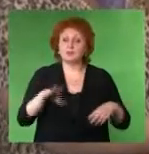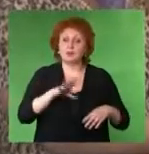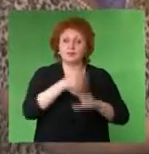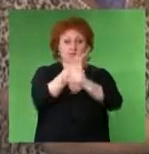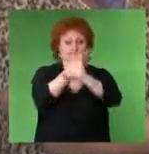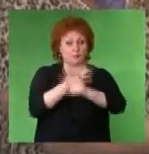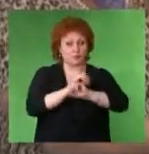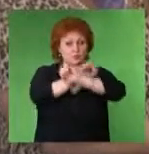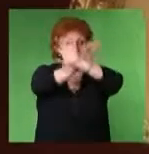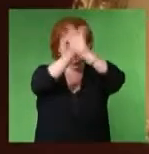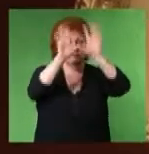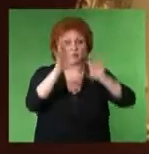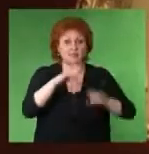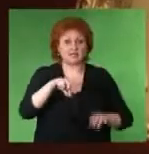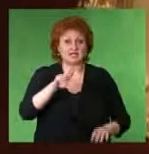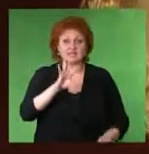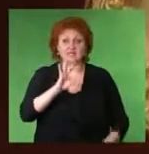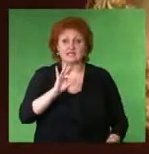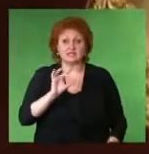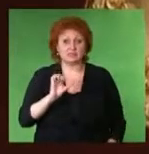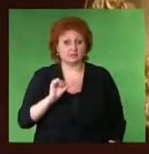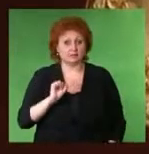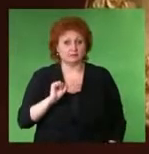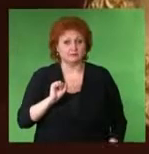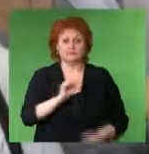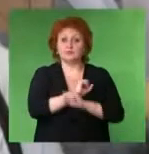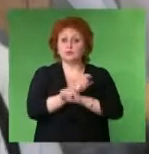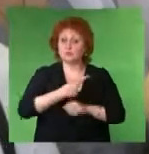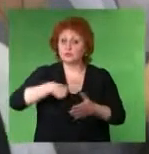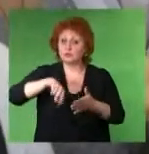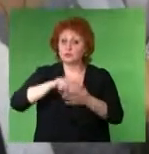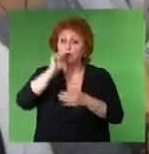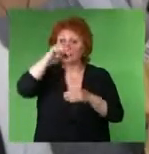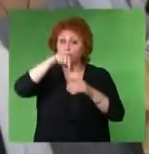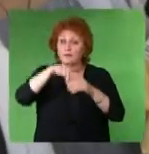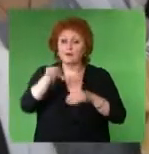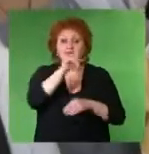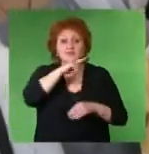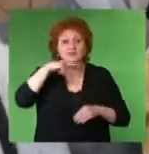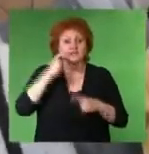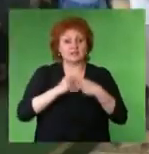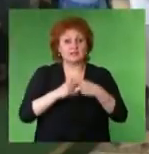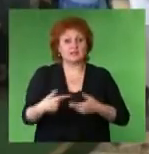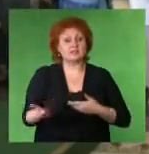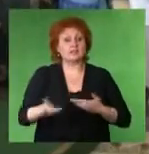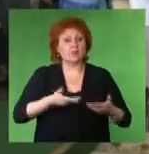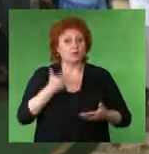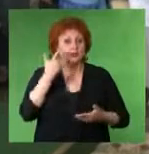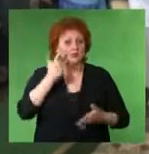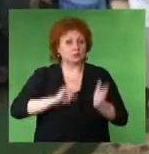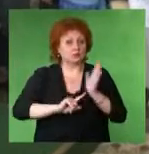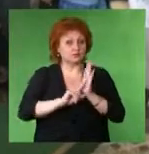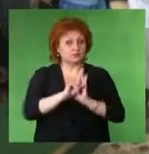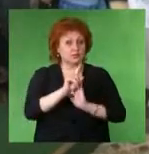Владимира В курортный город мощи попали в рамках Всероссийского крестного хода Который начался во Владивостоке, затем прошел в